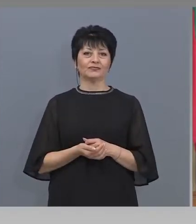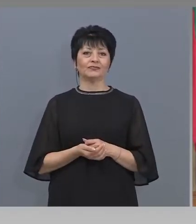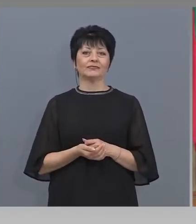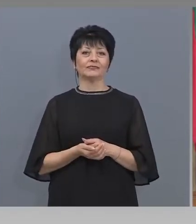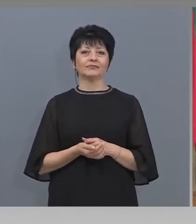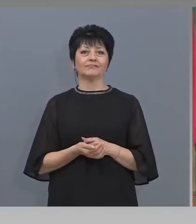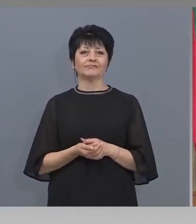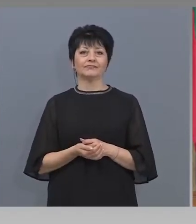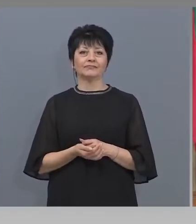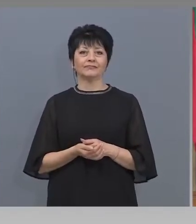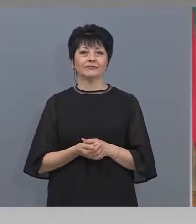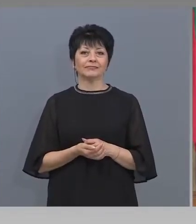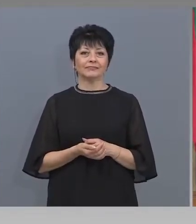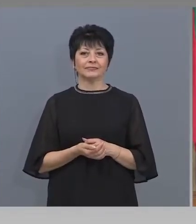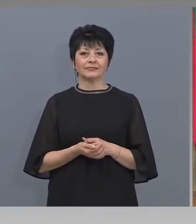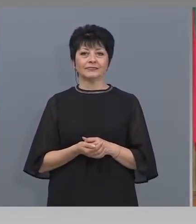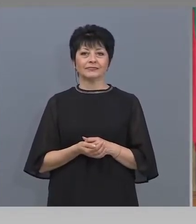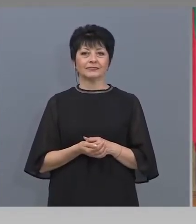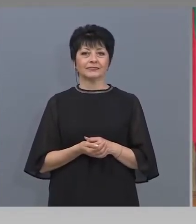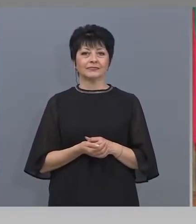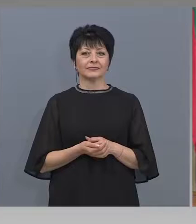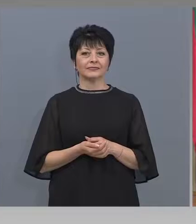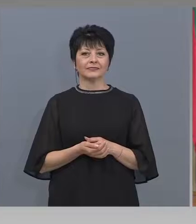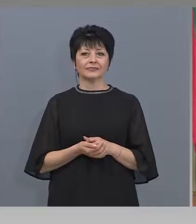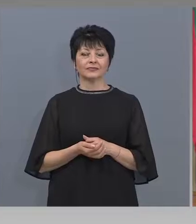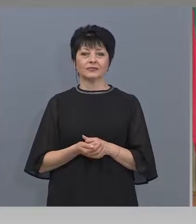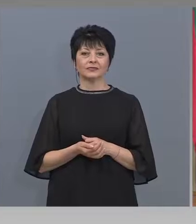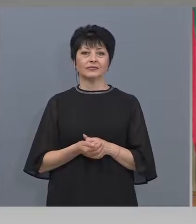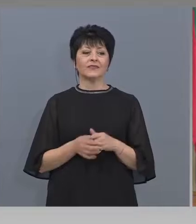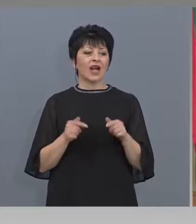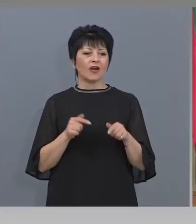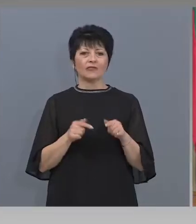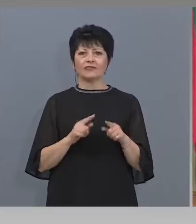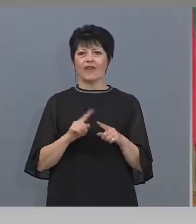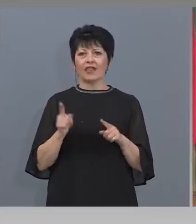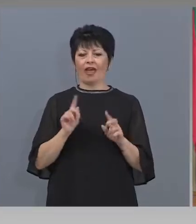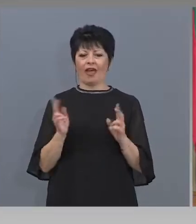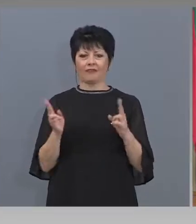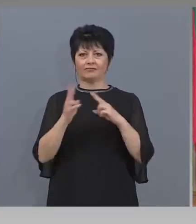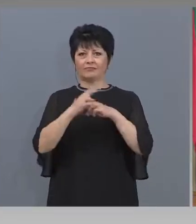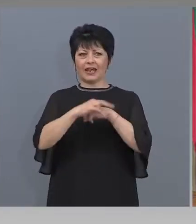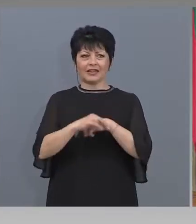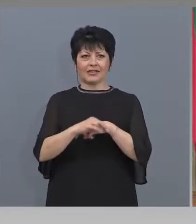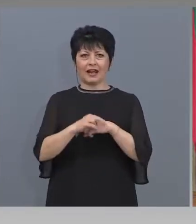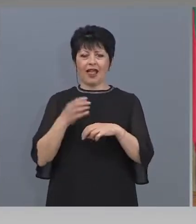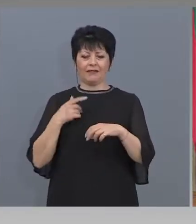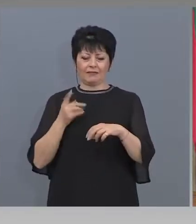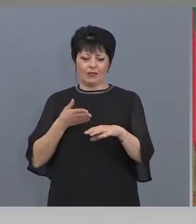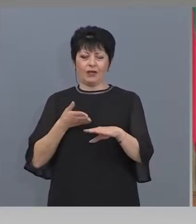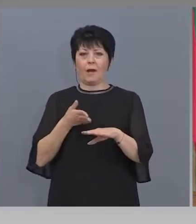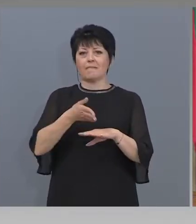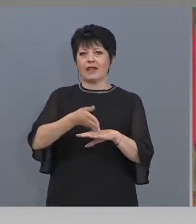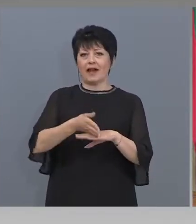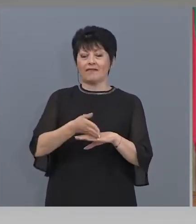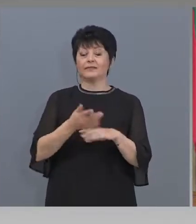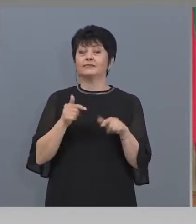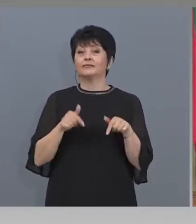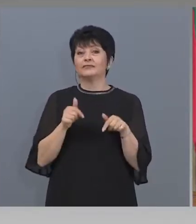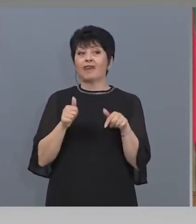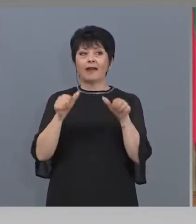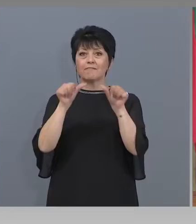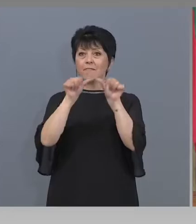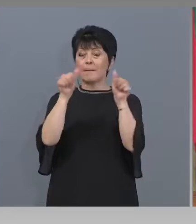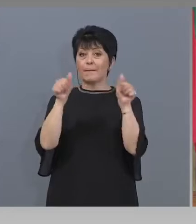А евентуално да ме питате за отчуждаването. То не е магистрала, нали да мине. Смисъл, паметник на културата е,